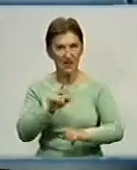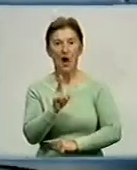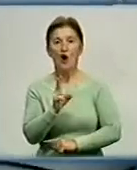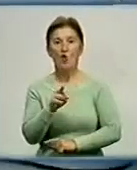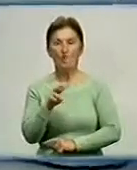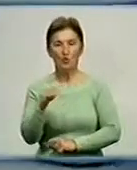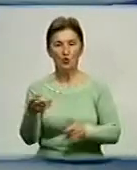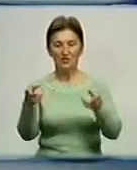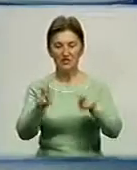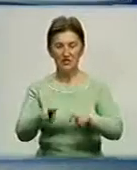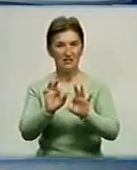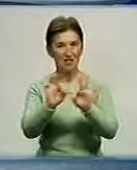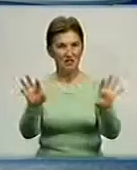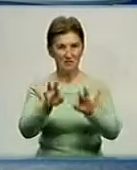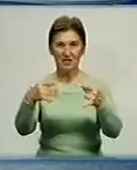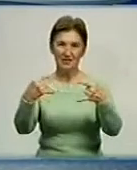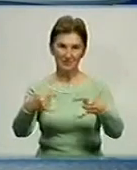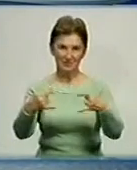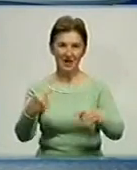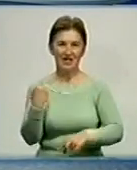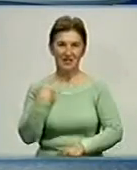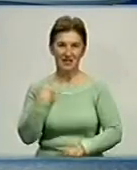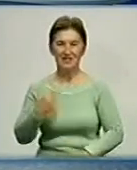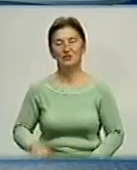Залишайтесь на інформаційній хвилі каналу Кіровоград.